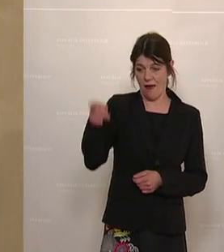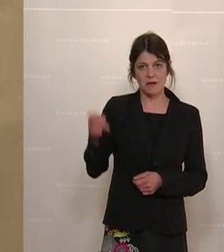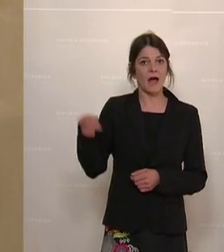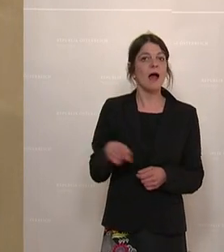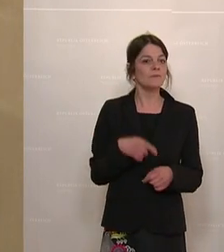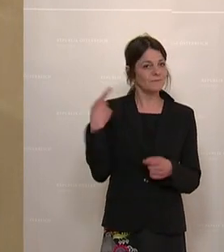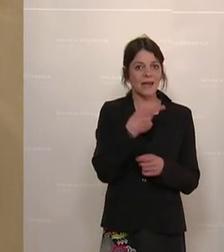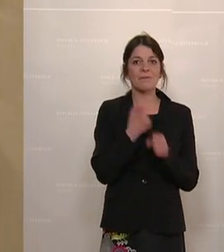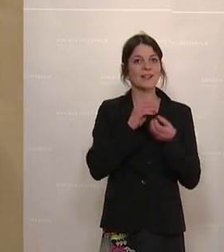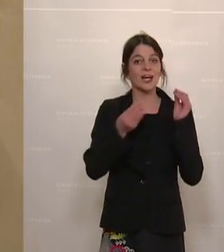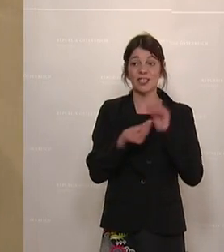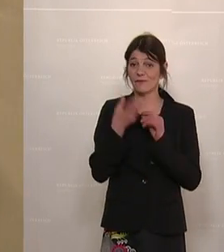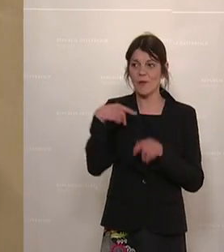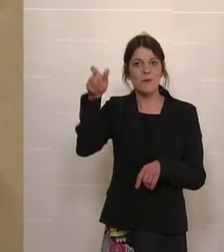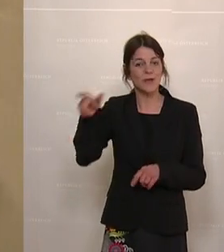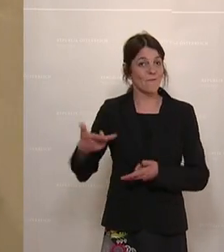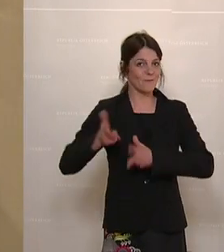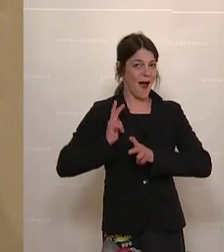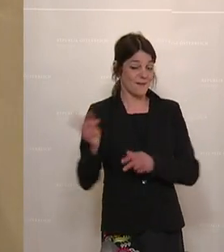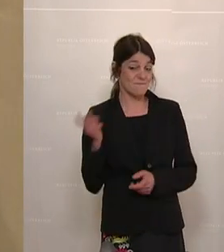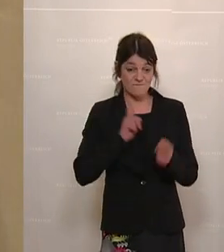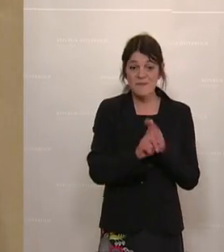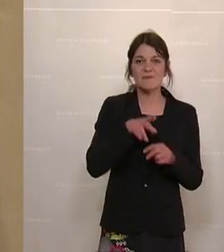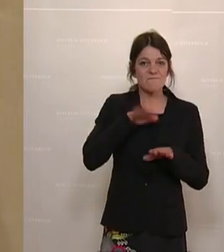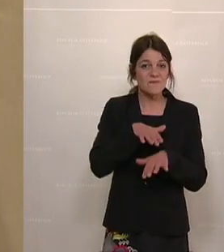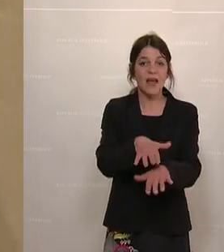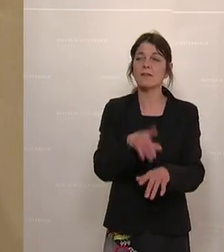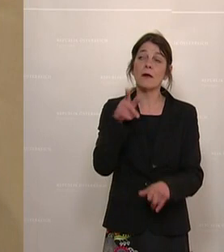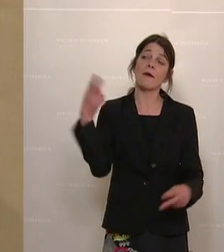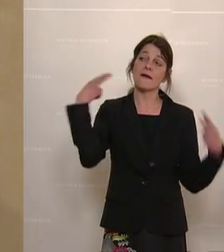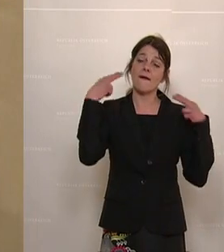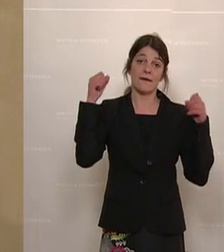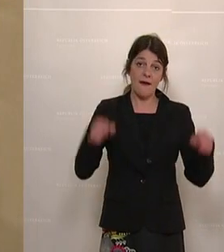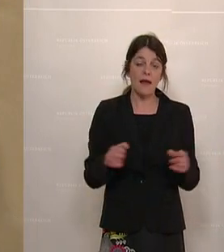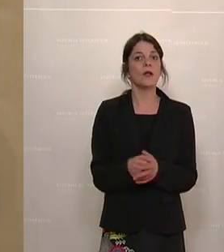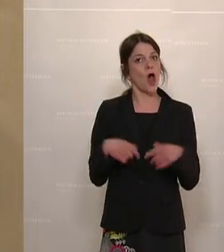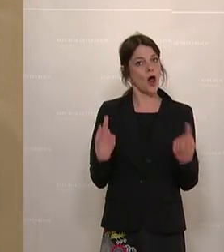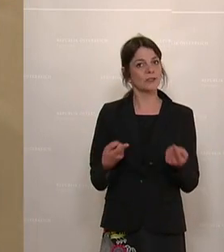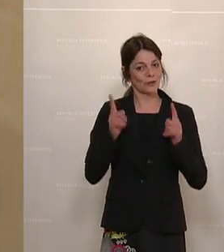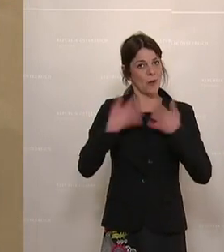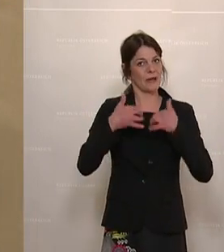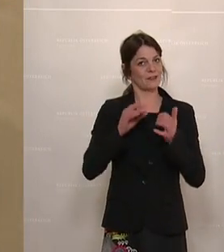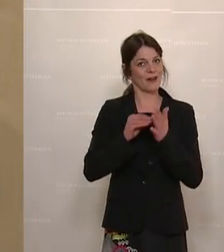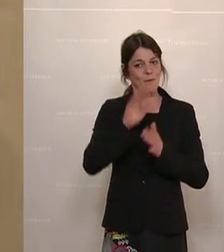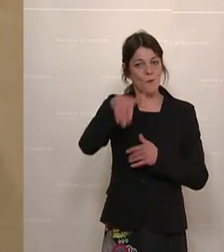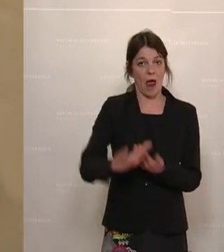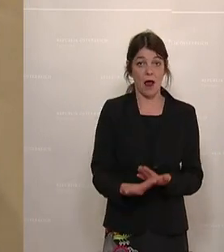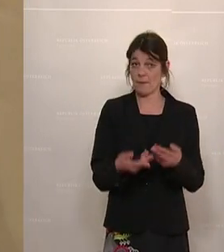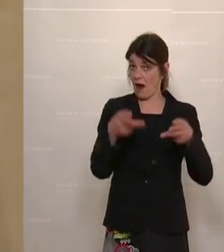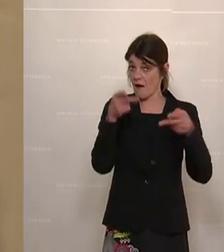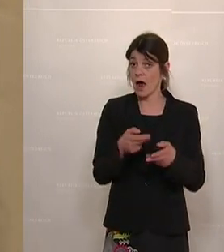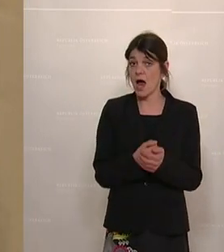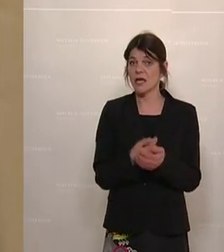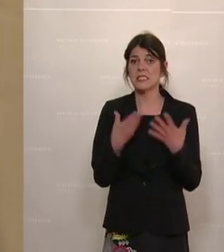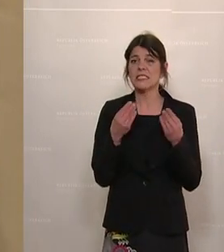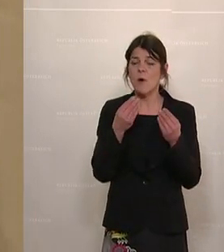Geschäft dieser Extremisten, die laden ja darauf, sie gehen ja dorthin, um gesehen zu werden und dass man über sie berichtet. Und in Wirklichkeit